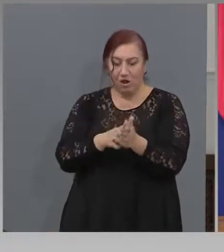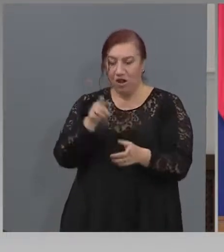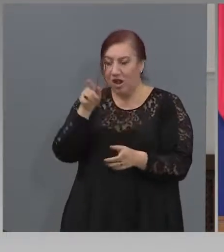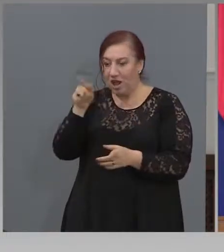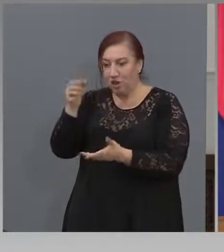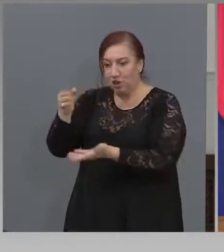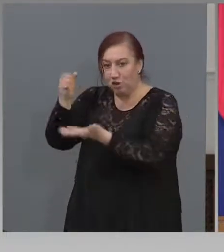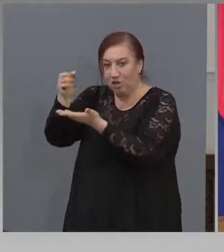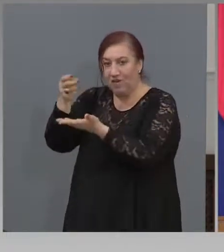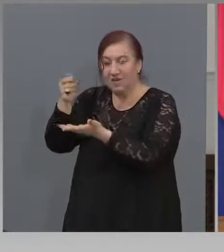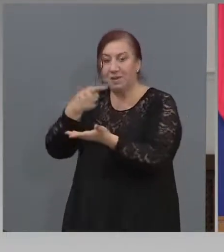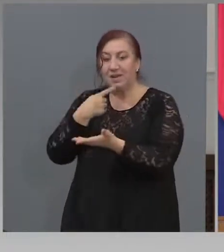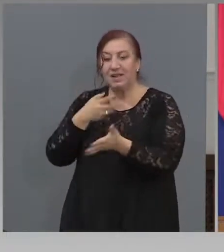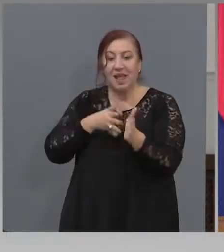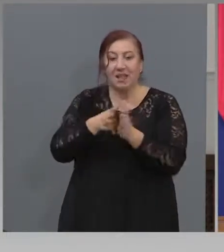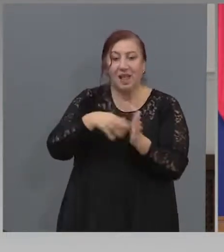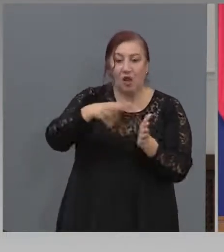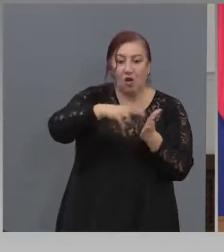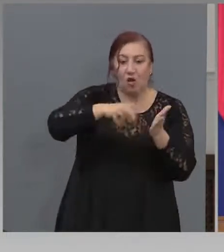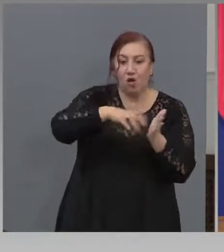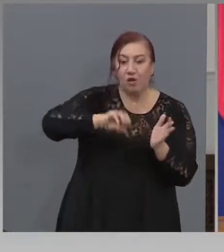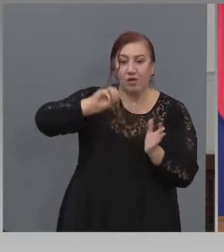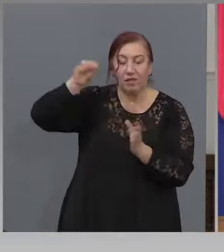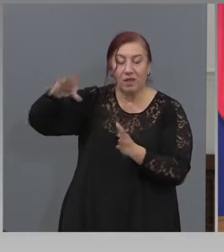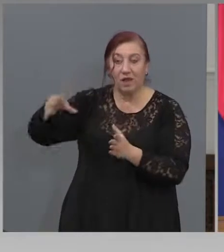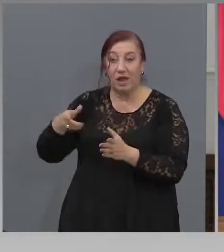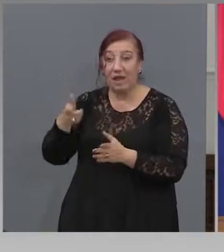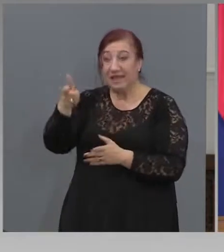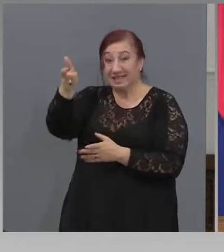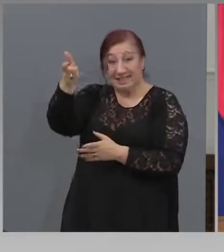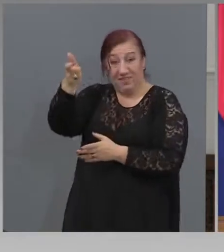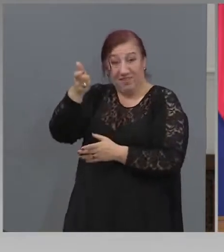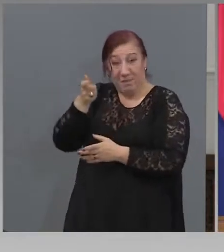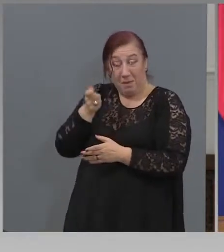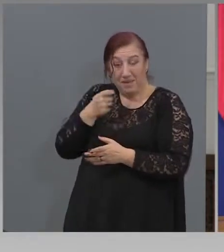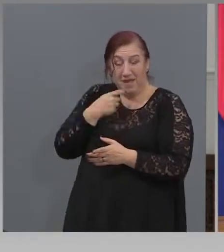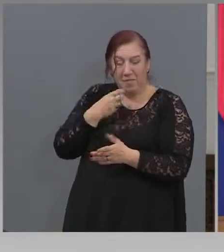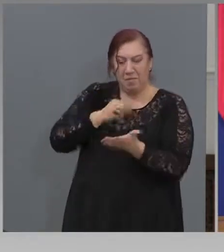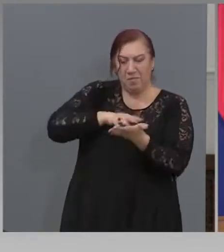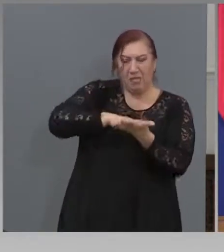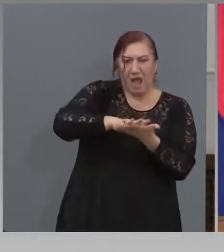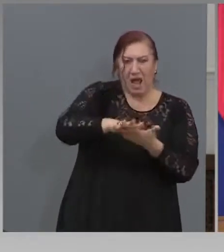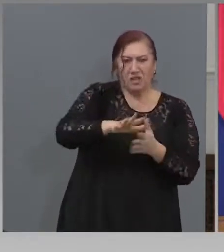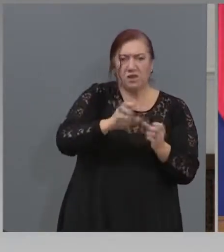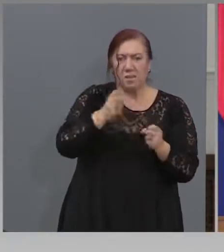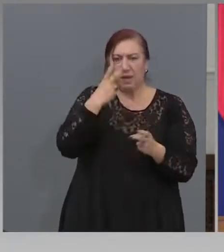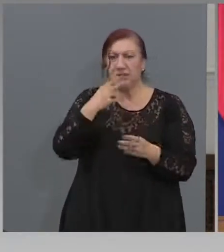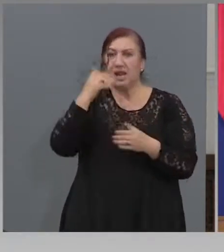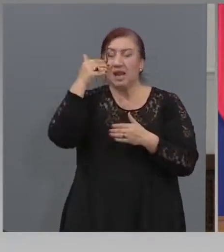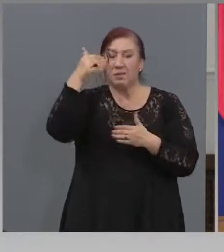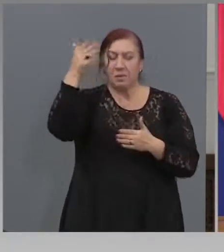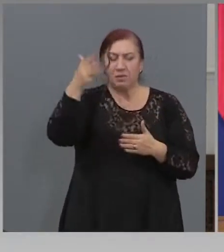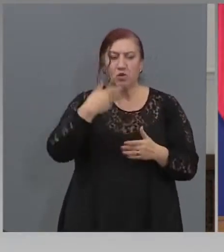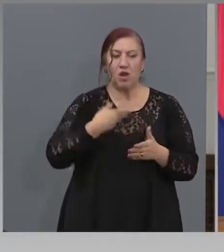заеми да се изхарчат по един недълновиден начин. Да се подкрепят отделни сектори.